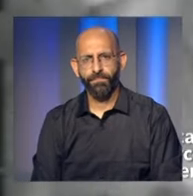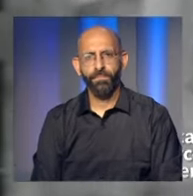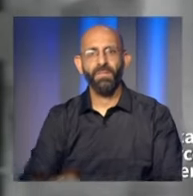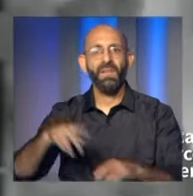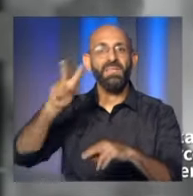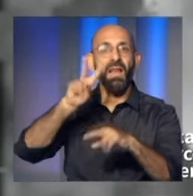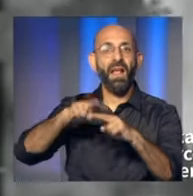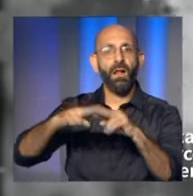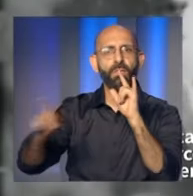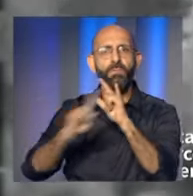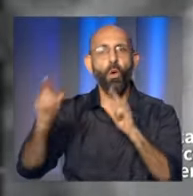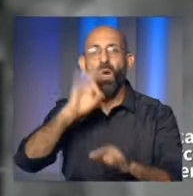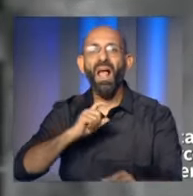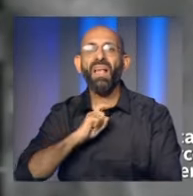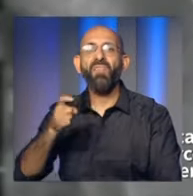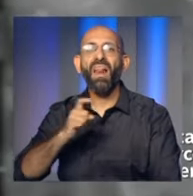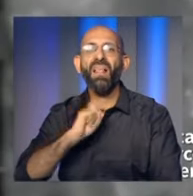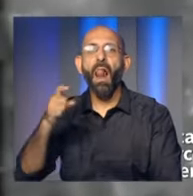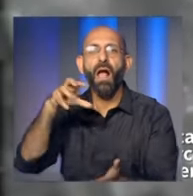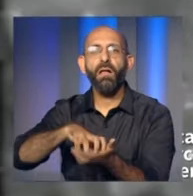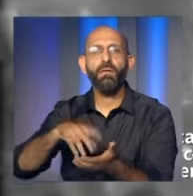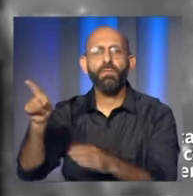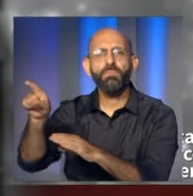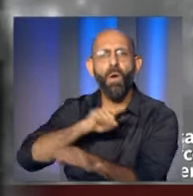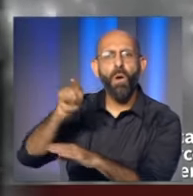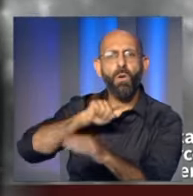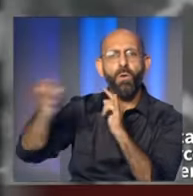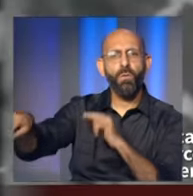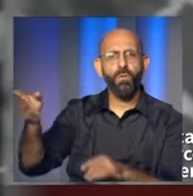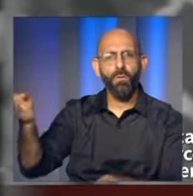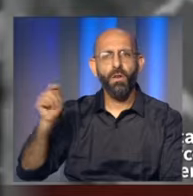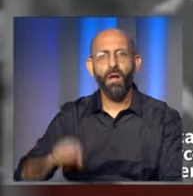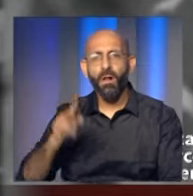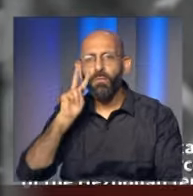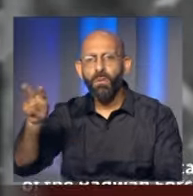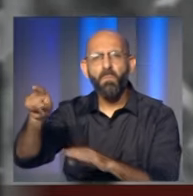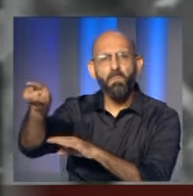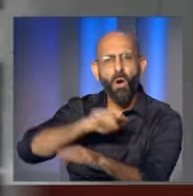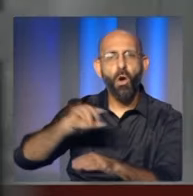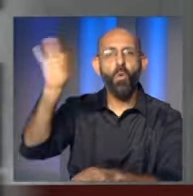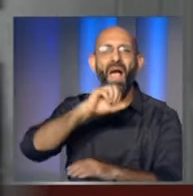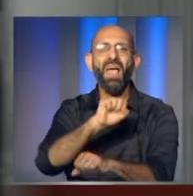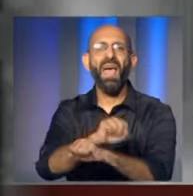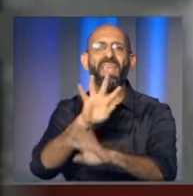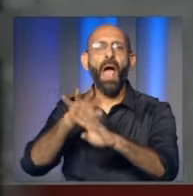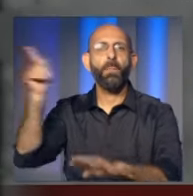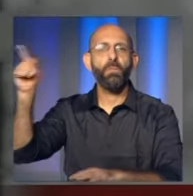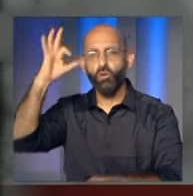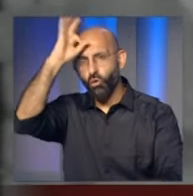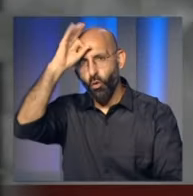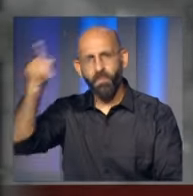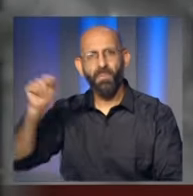العدوان الإسرائيلي استهدف بلدة كفركلة بعدد من قذائف الهاون كما انطلقت من مستوطنة المطل